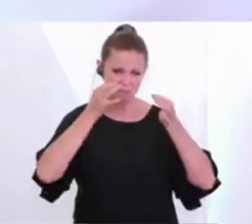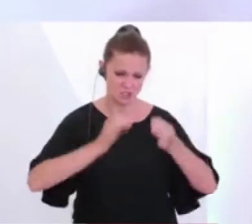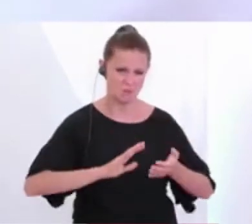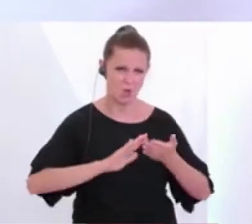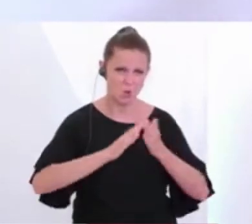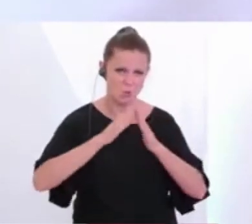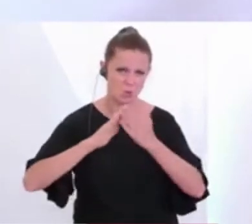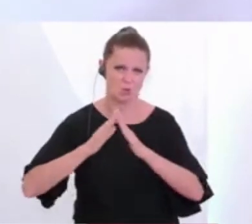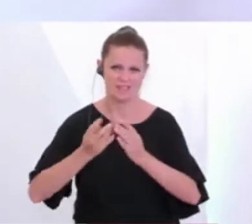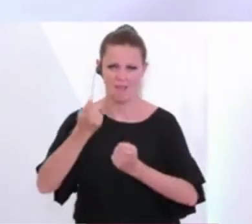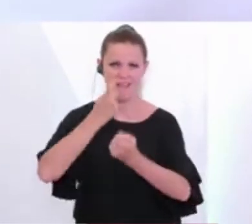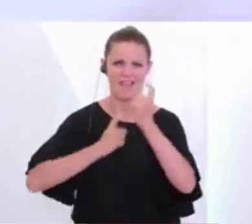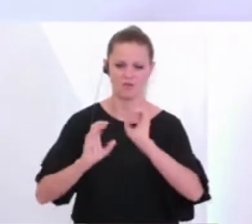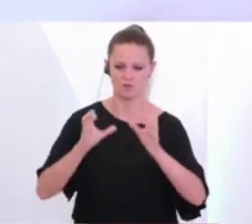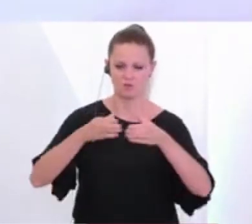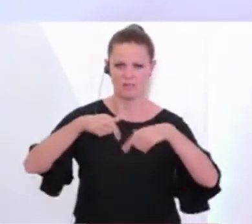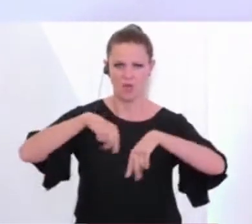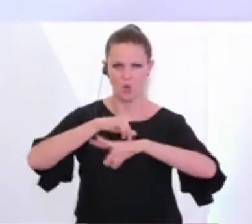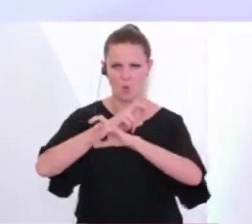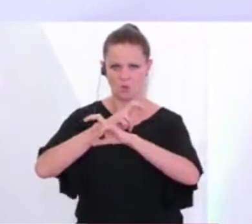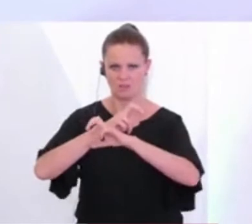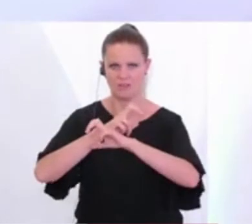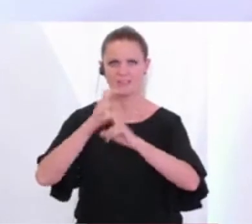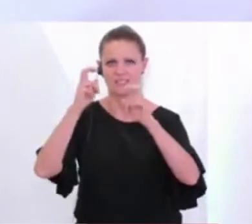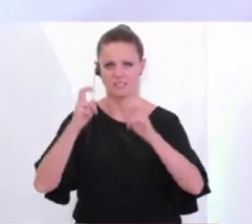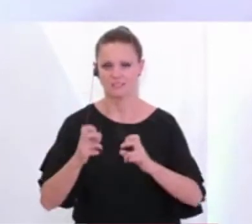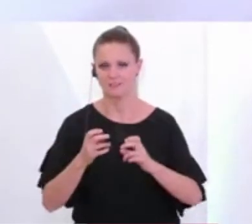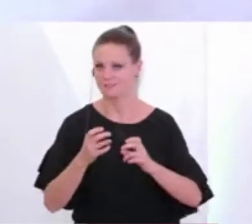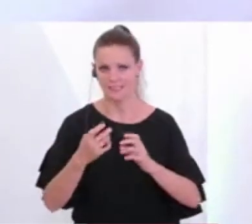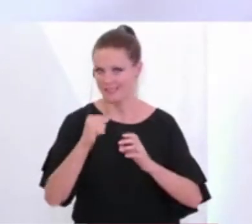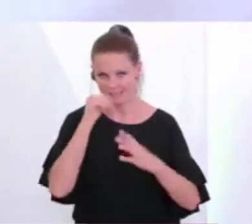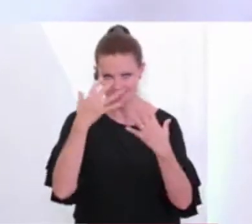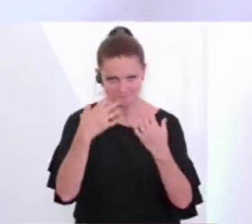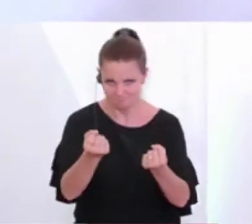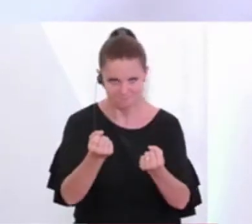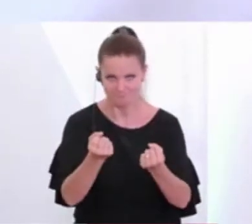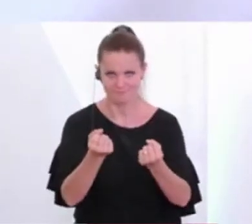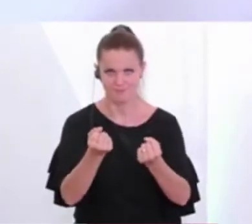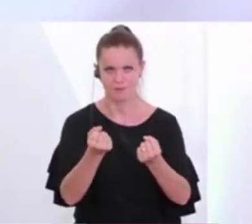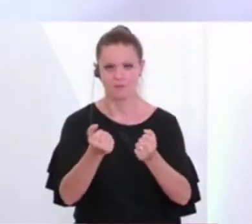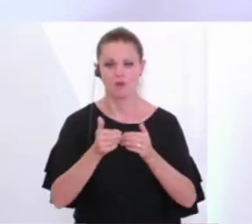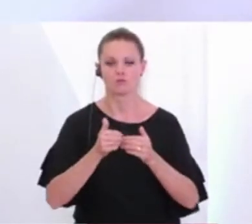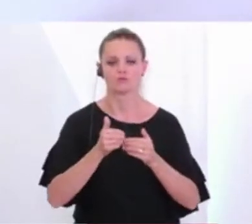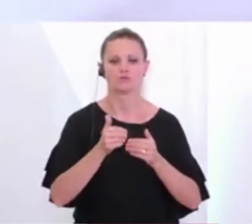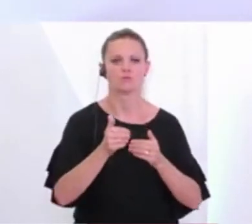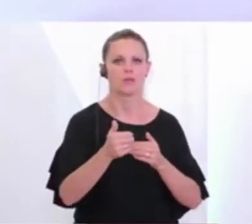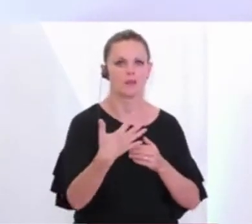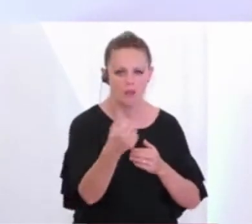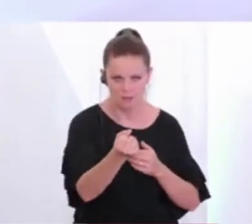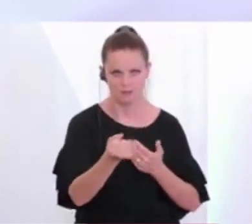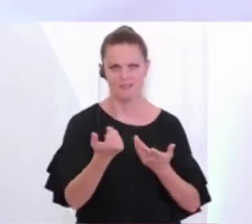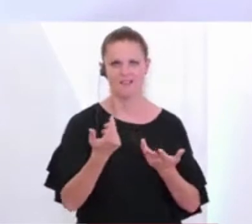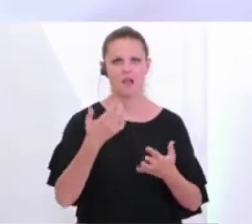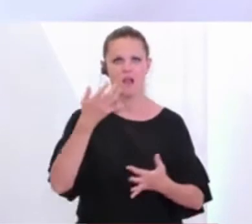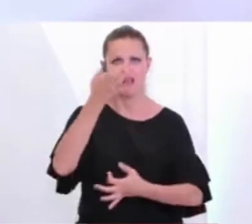gewisse Herkunftsgruppen, die in Österreich leben, mit unseren Informationen zu erreichen. Das ist vielfach erst zeitverzögert passiert, dass die